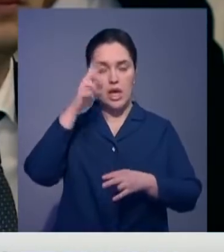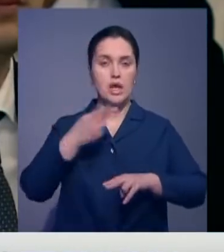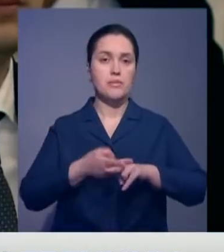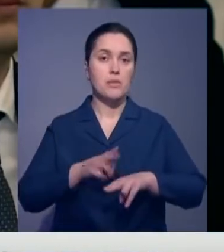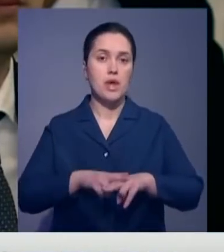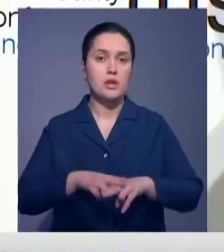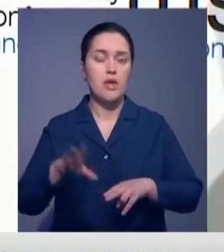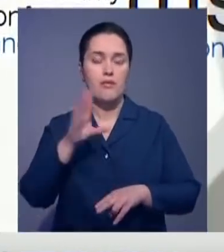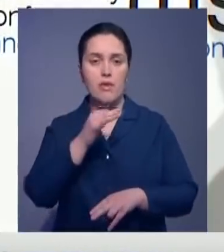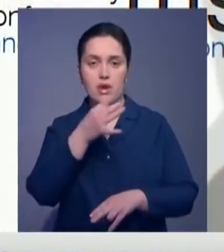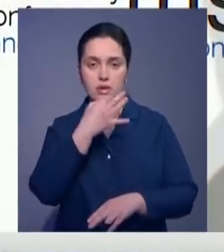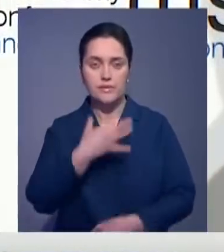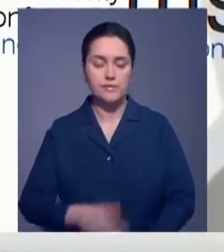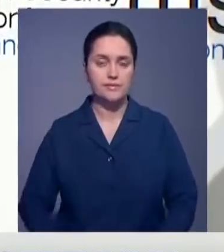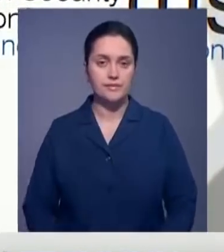импонирует многим.